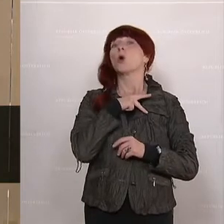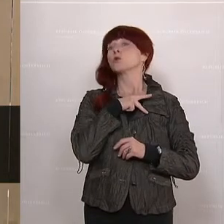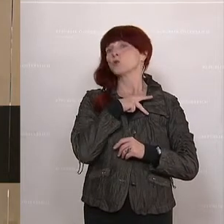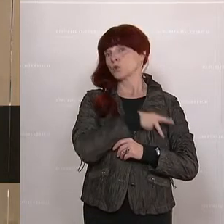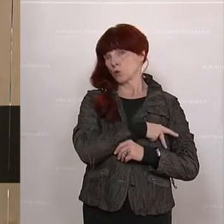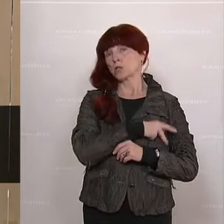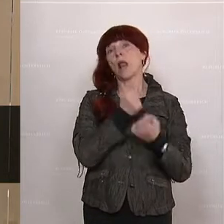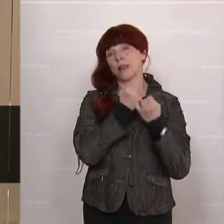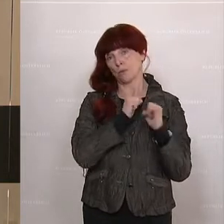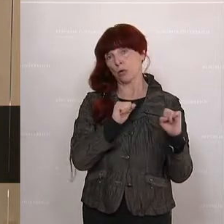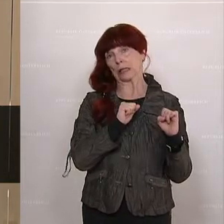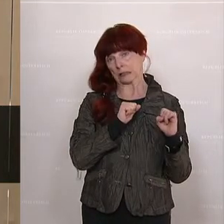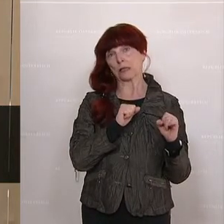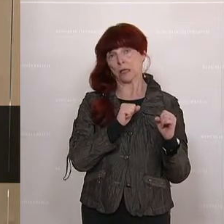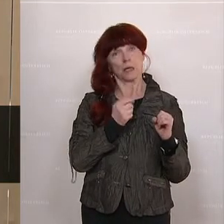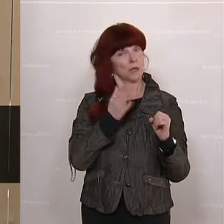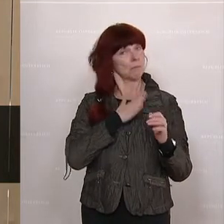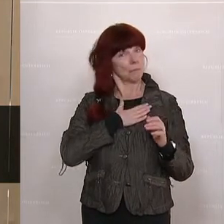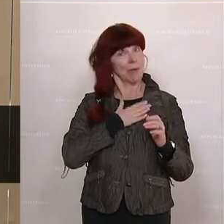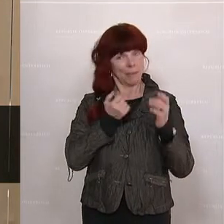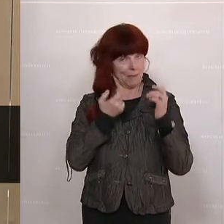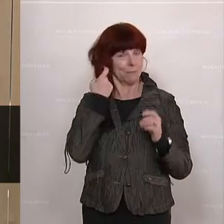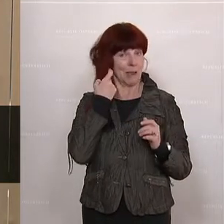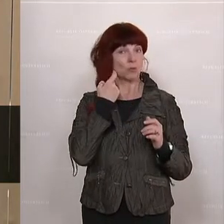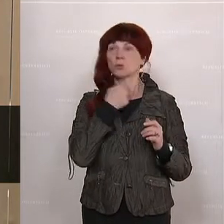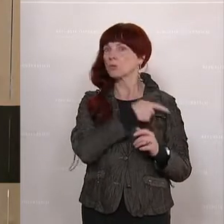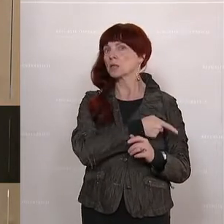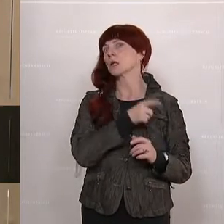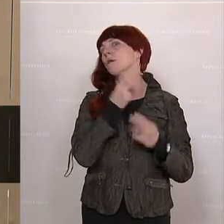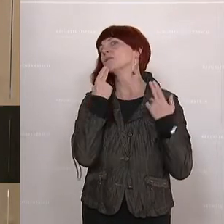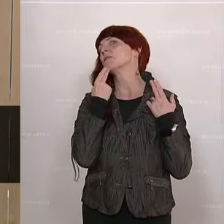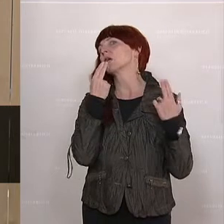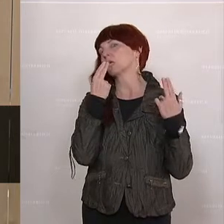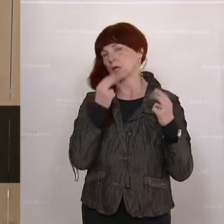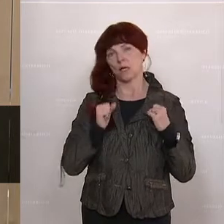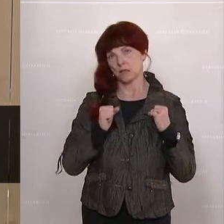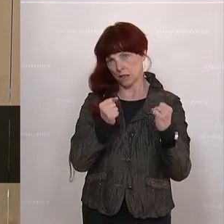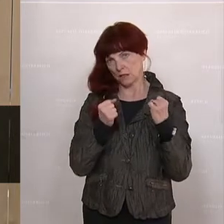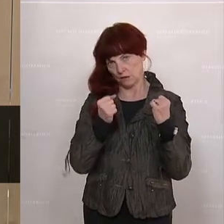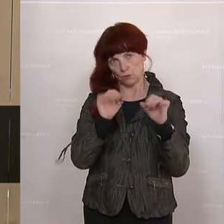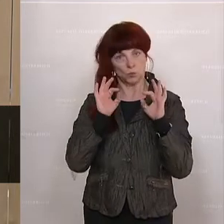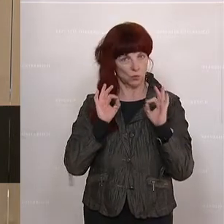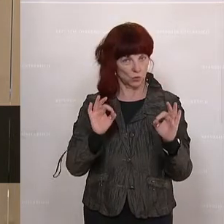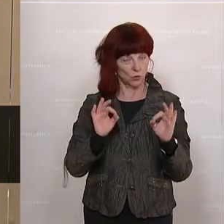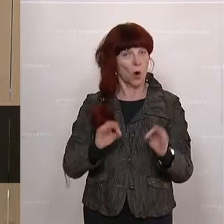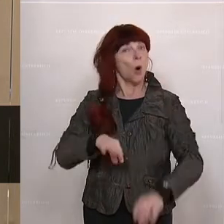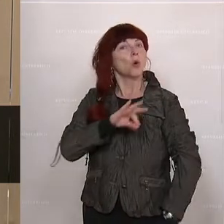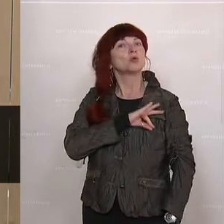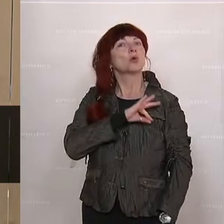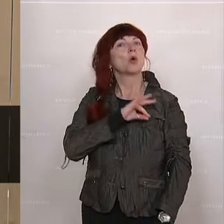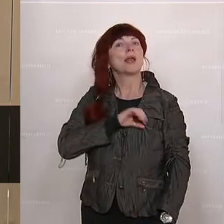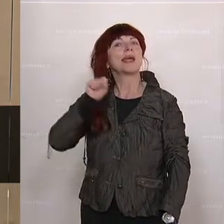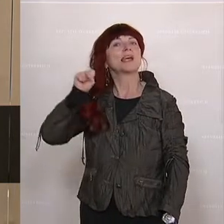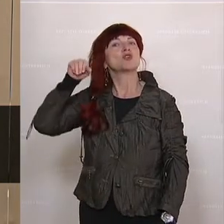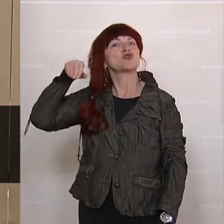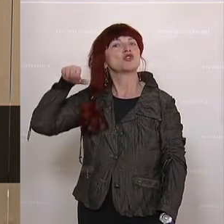Beginn festhalten, dass wir das für eine sehr, sehr gute und wichtige Initiative halten. Und Kollege Schnedlitz, wenn du sagst, wir loben so